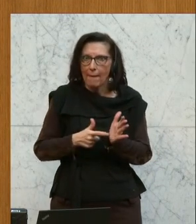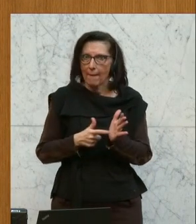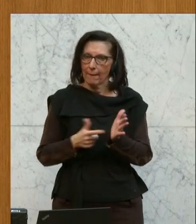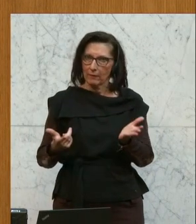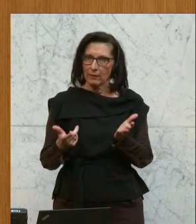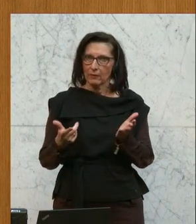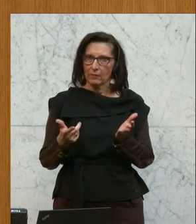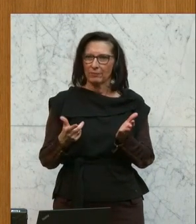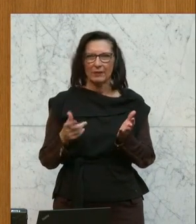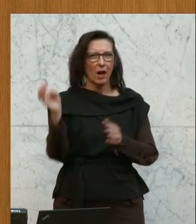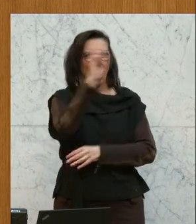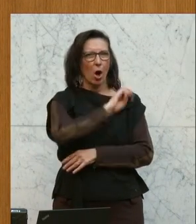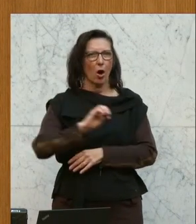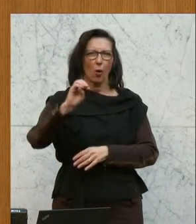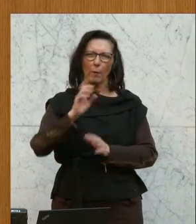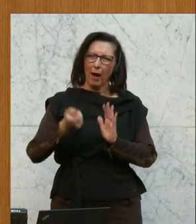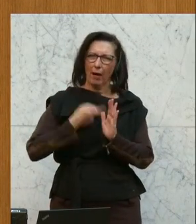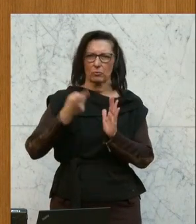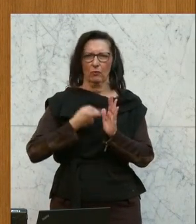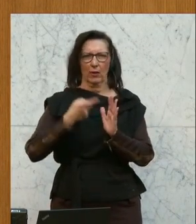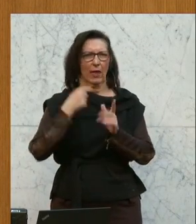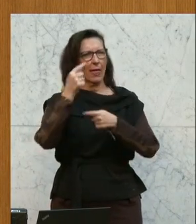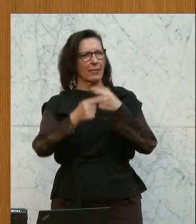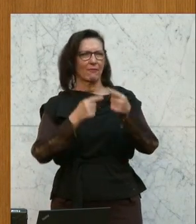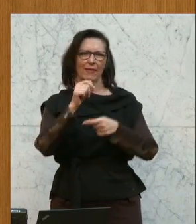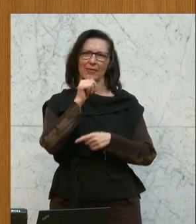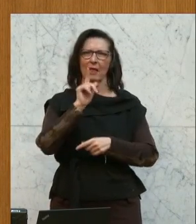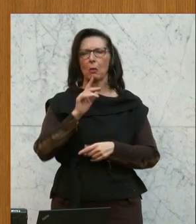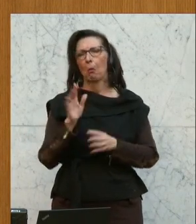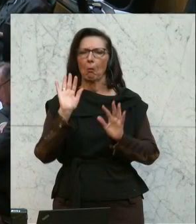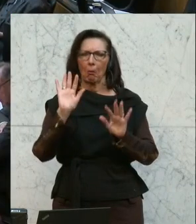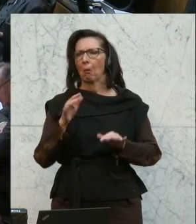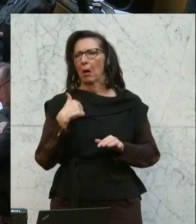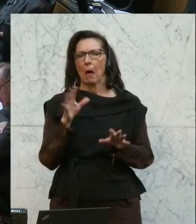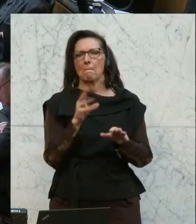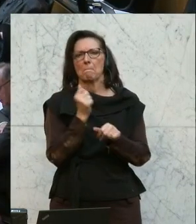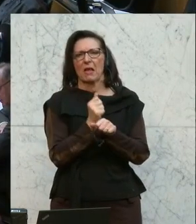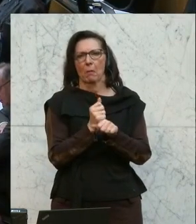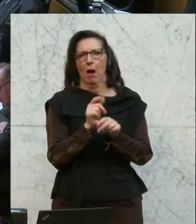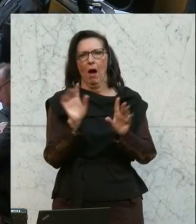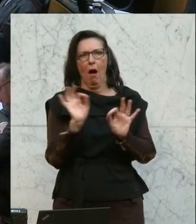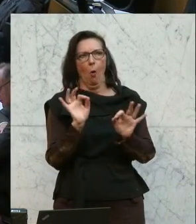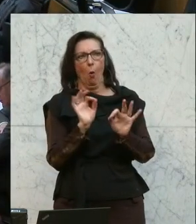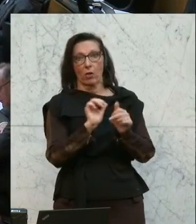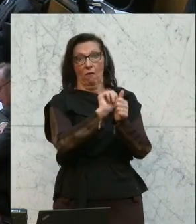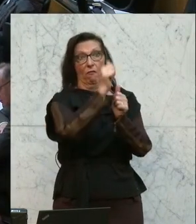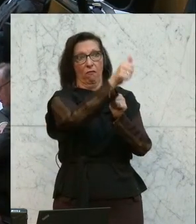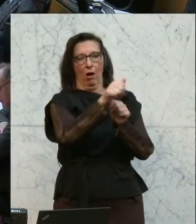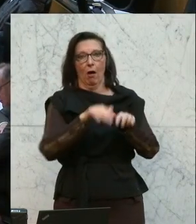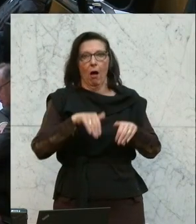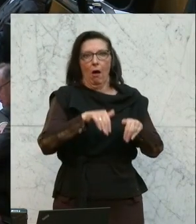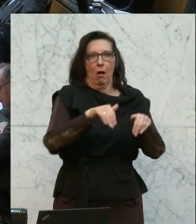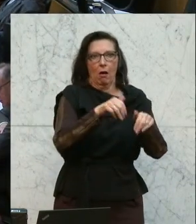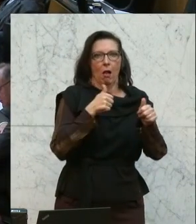Wir sind in Europa gefordert, diese Entwicklung nicht einfach mitzumachen oder hinterherzuhoppeln. Wir müssen einen Anspruch haben in